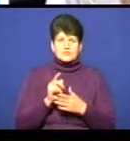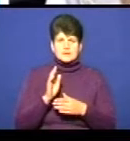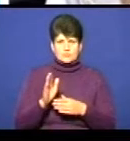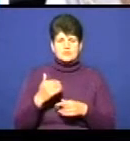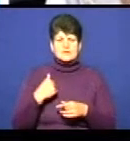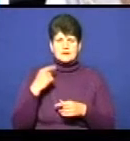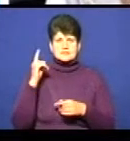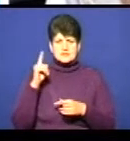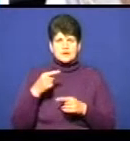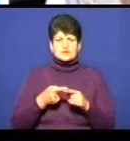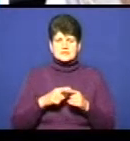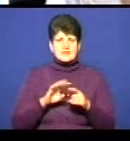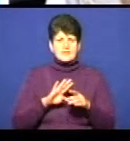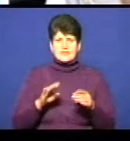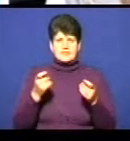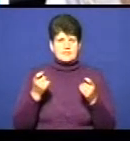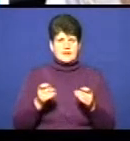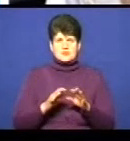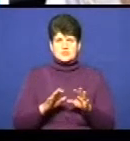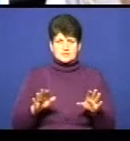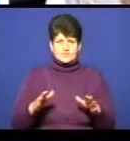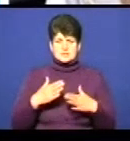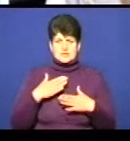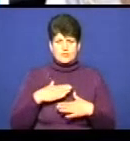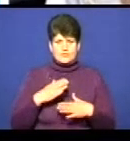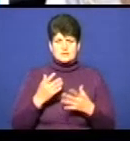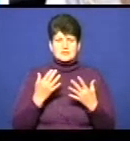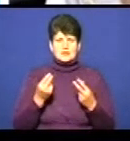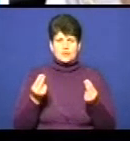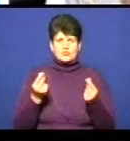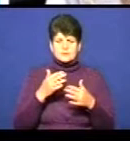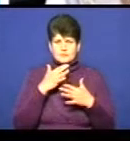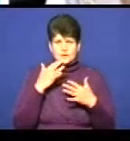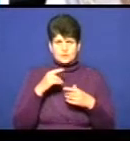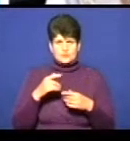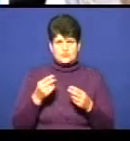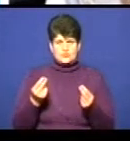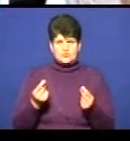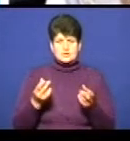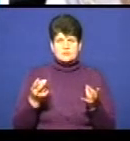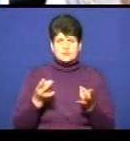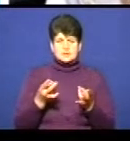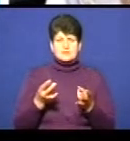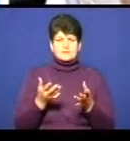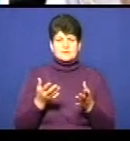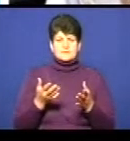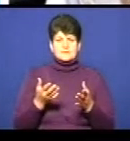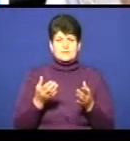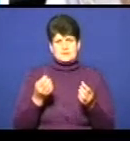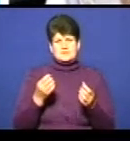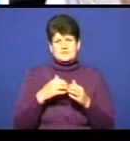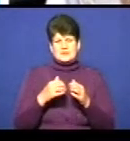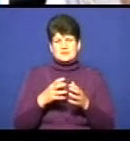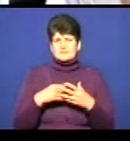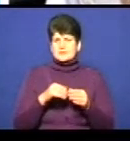знаю, що це є не дешеве, скажімо так, задоволення, всі вони коштують чималих грошей, і передністасистична сім'я, вона